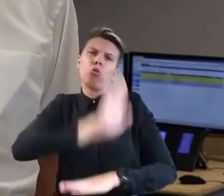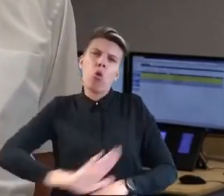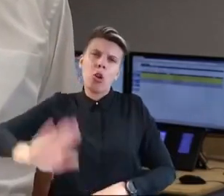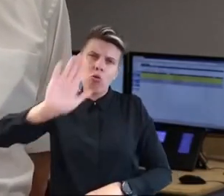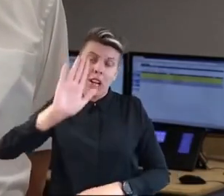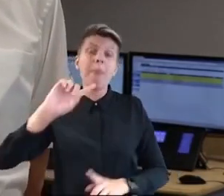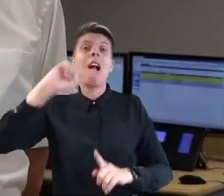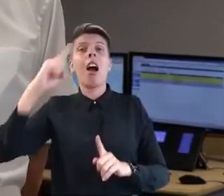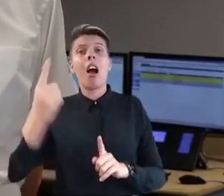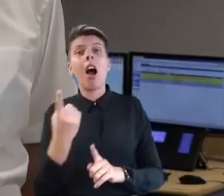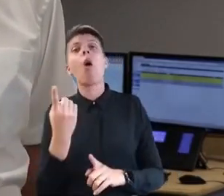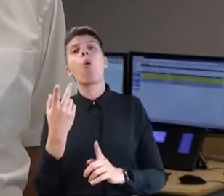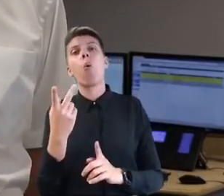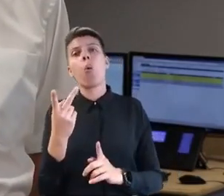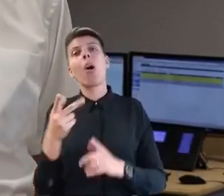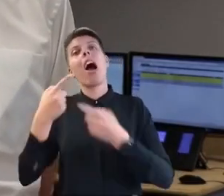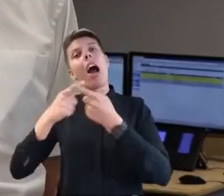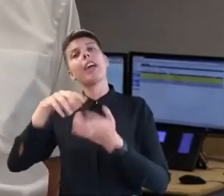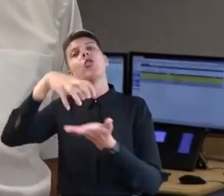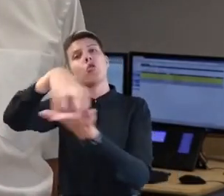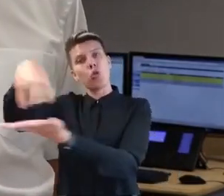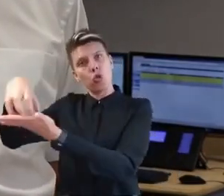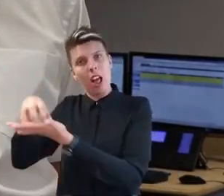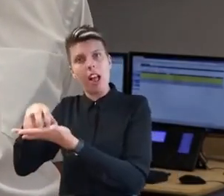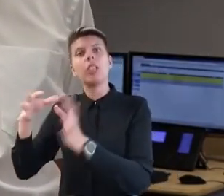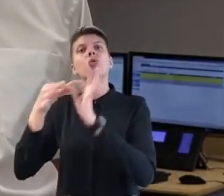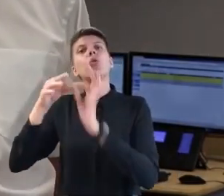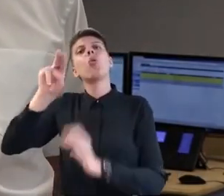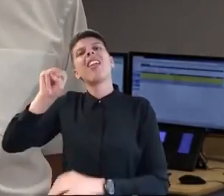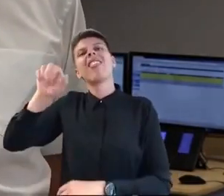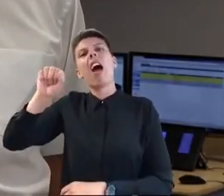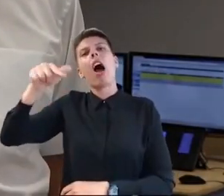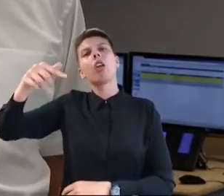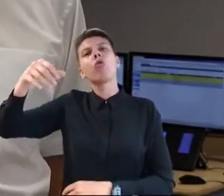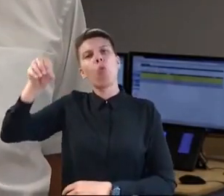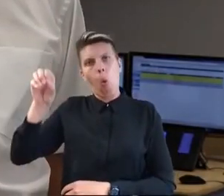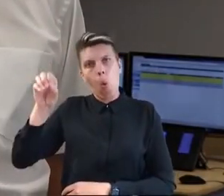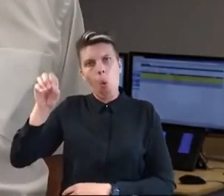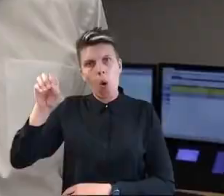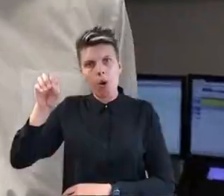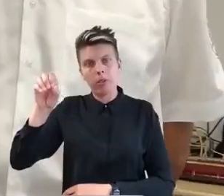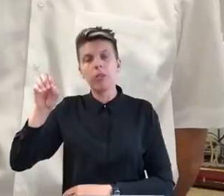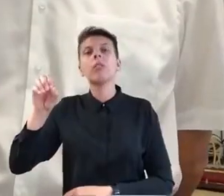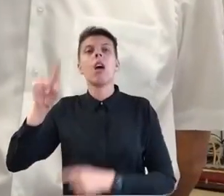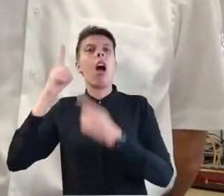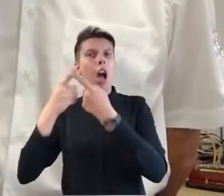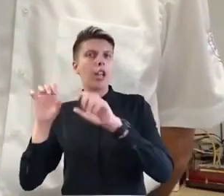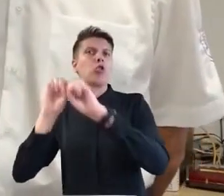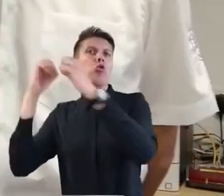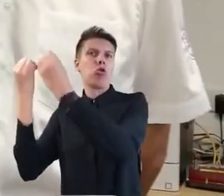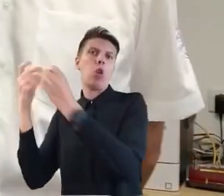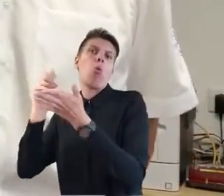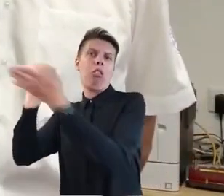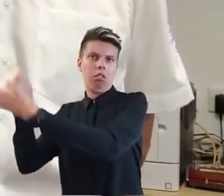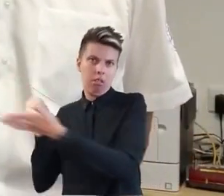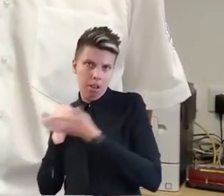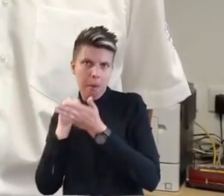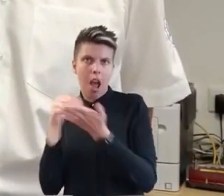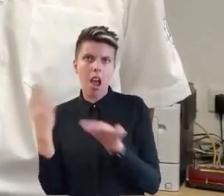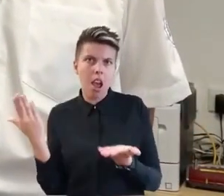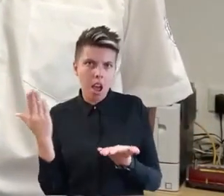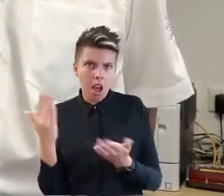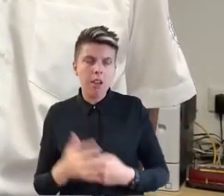aber auch die für die Warnung zuständigen Stellen bei der NATO und bei den Anrennerstaaten. Was wir sehen, ist hier